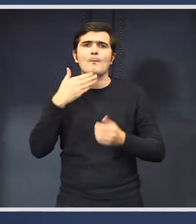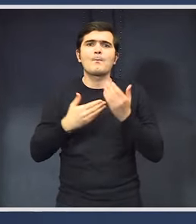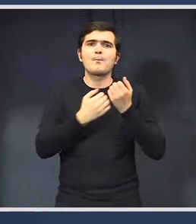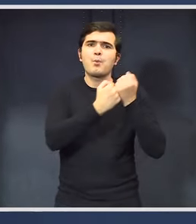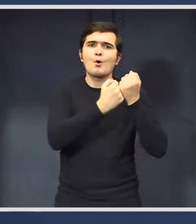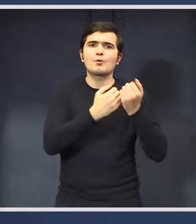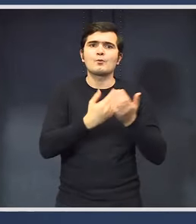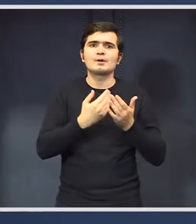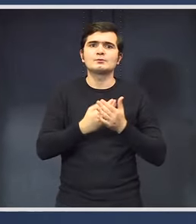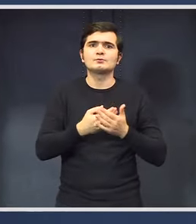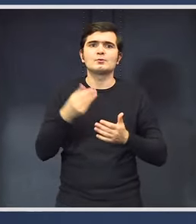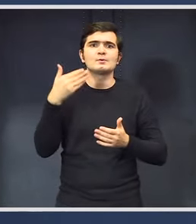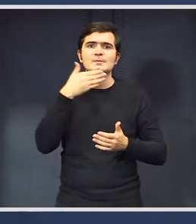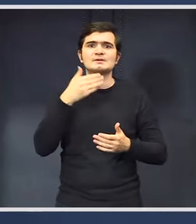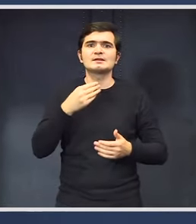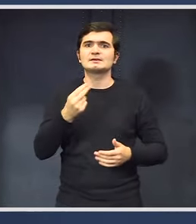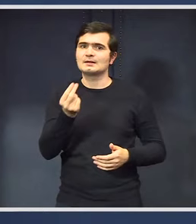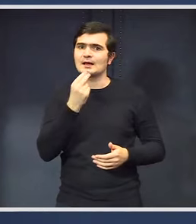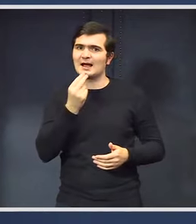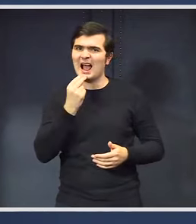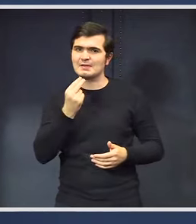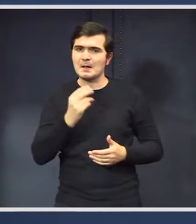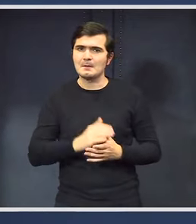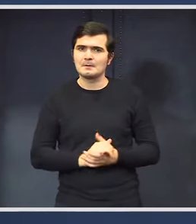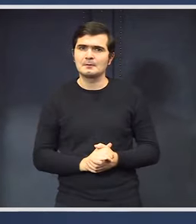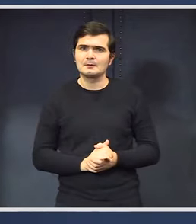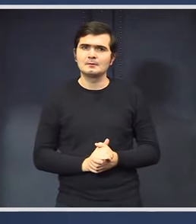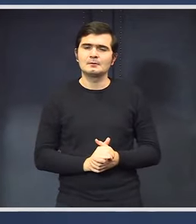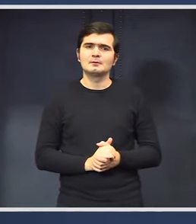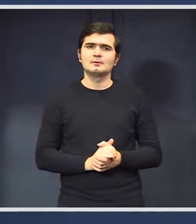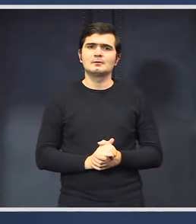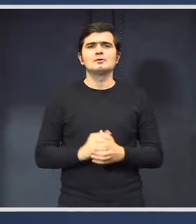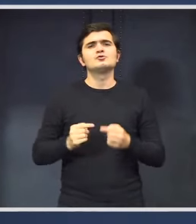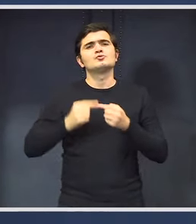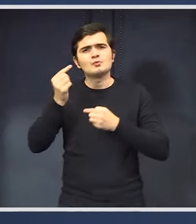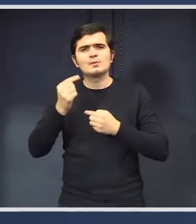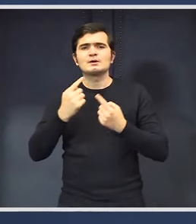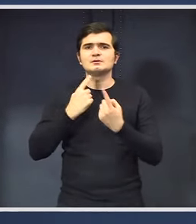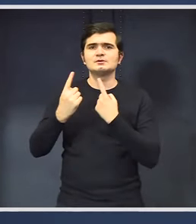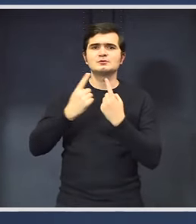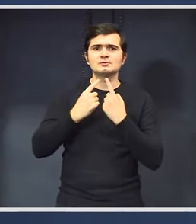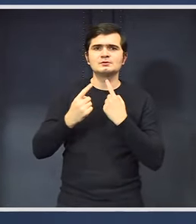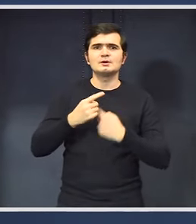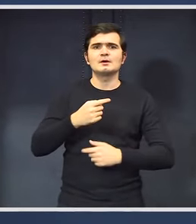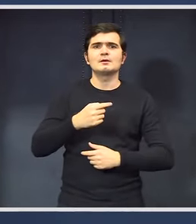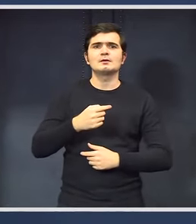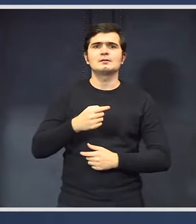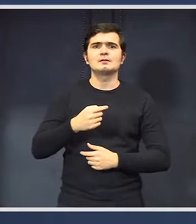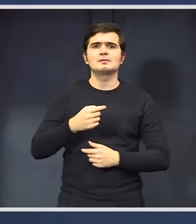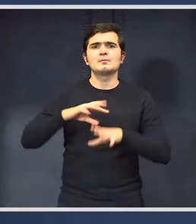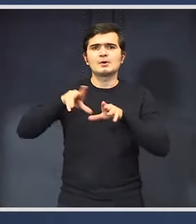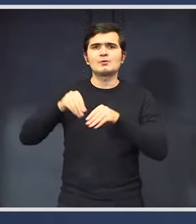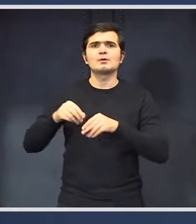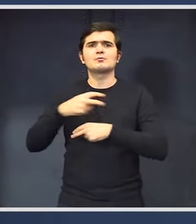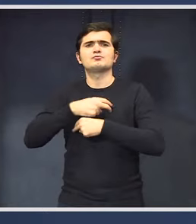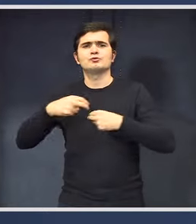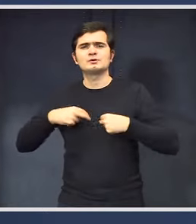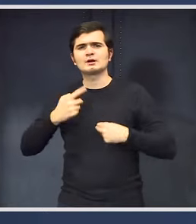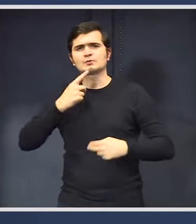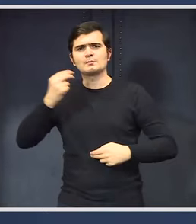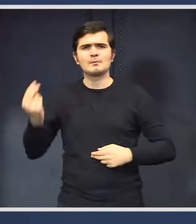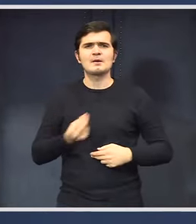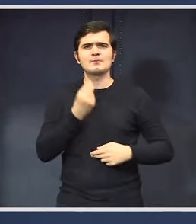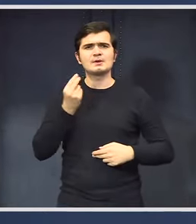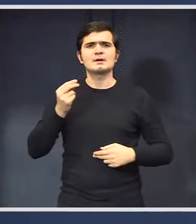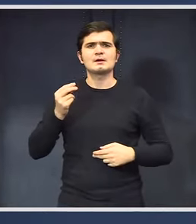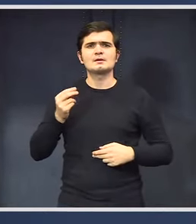indențiația de hrană. Decizia pe sporuri și pe indențiația de hrană după discuțiile în coaliția politică și cu juriștii. A fost mai bine să mergem